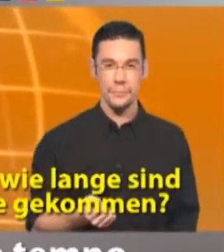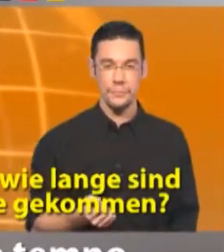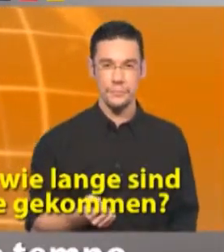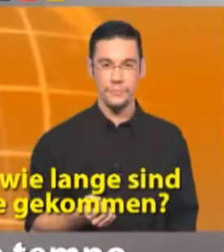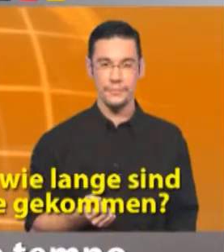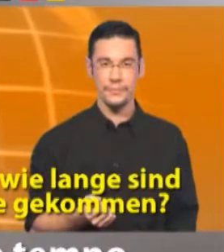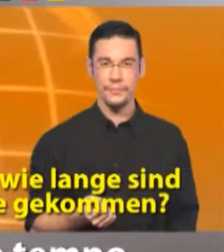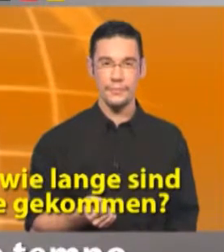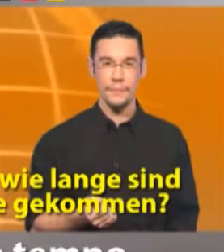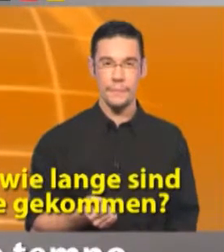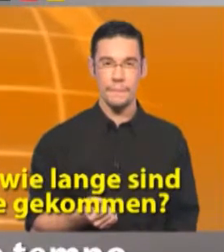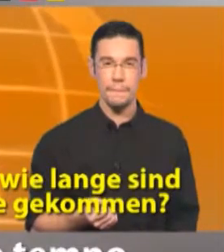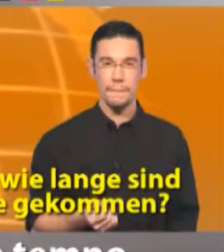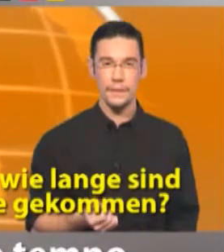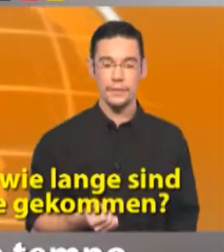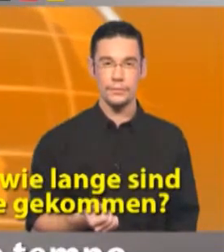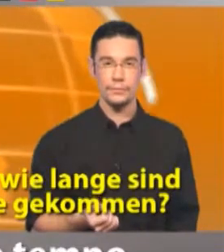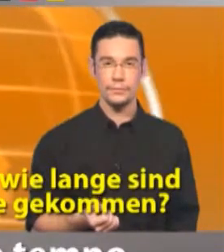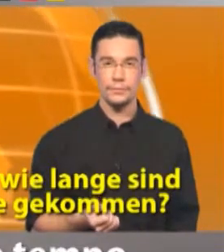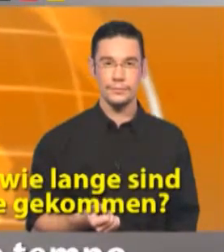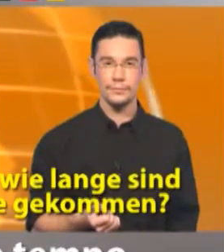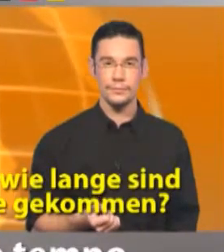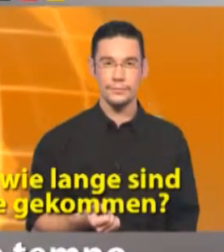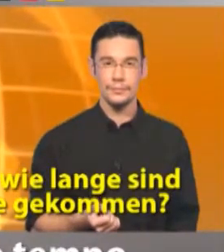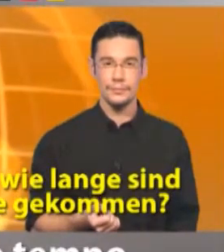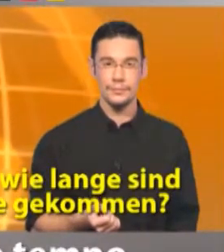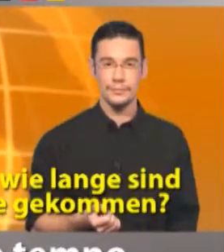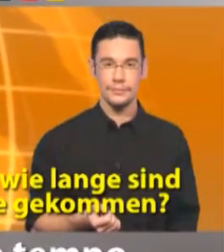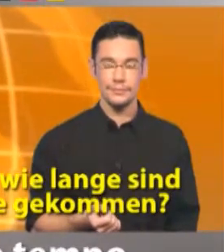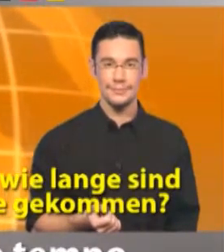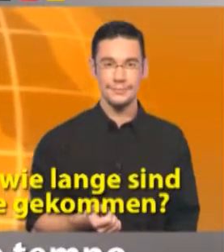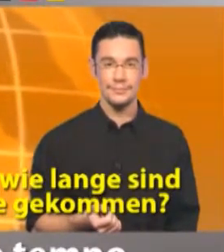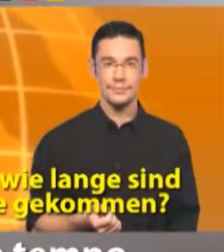Per quanto tempo si trattiene?